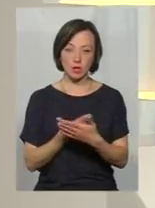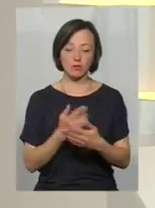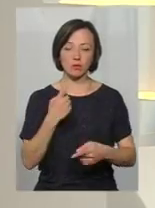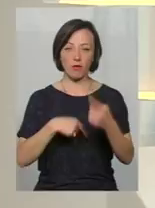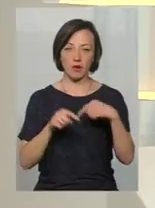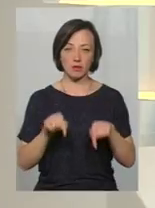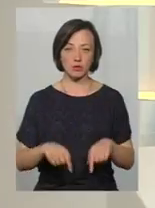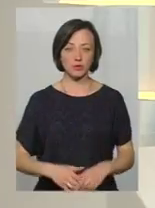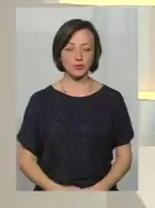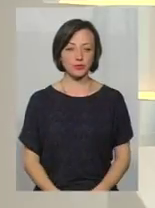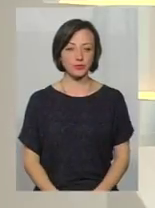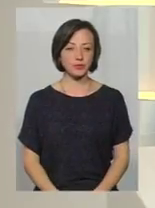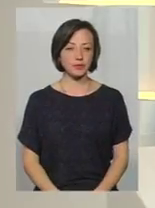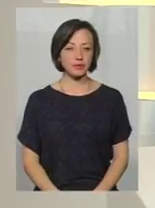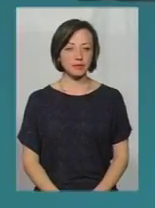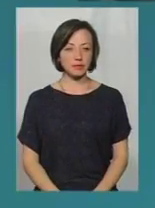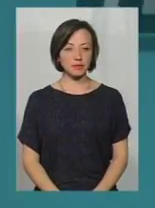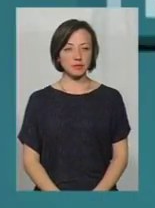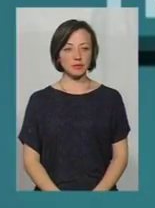повернемося у студію для обговорення. Прошу.